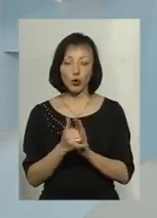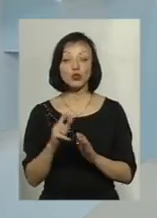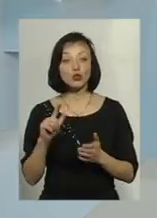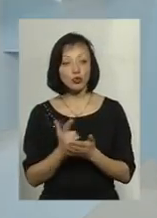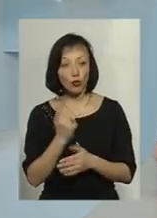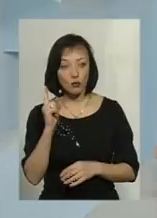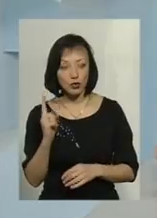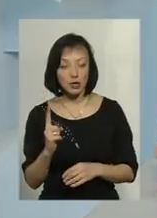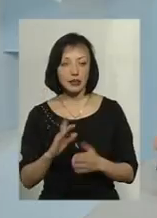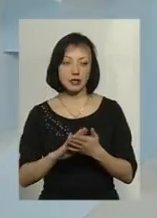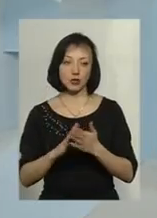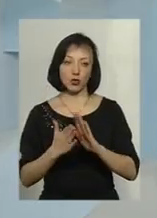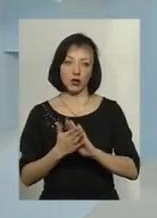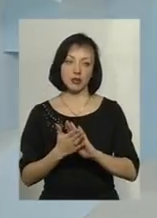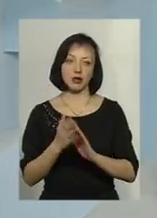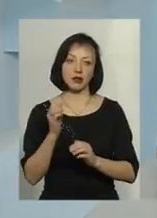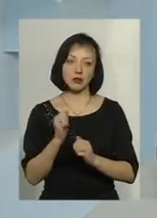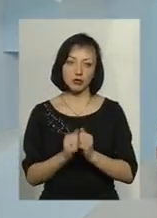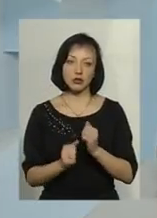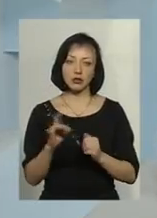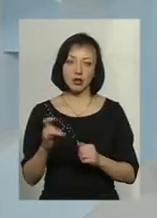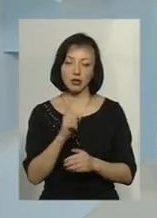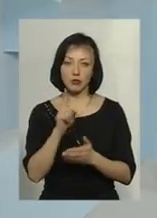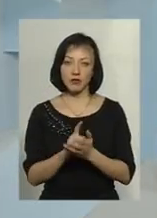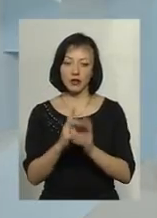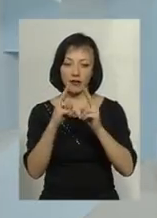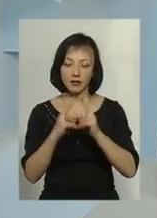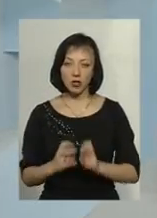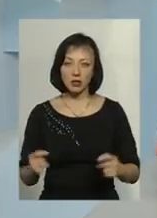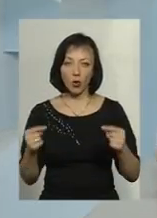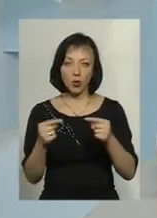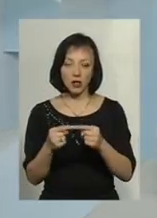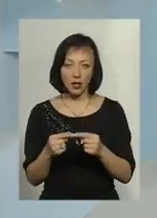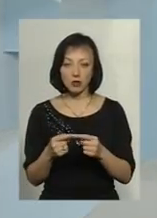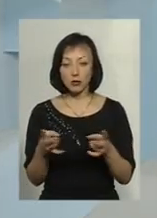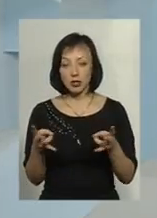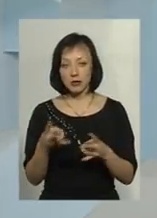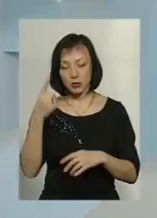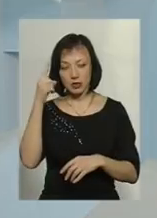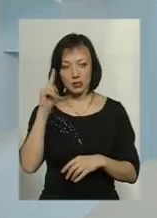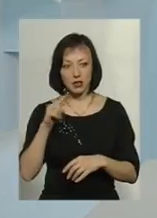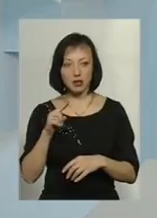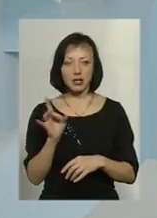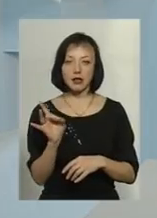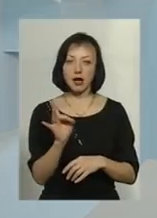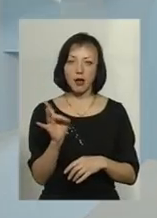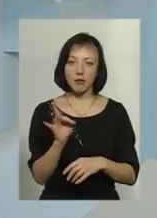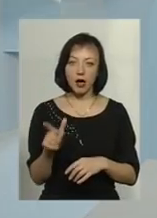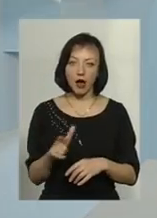знову ж таки, ситуація кожен раз повинна вивчатися конкретно. Тобто потрібно знати діаметри